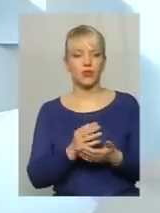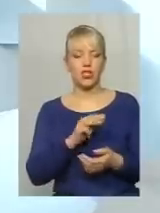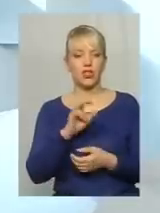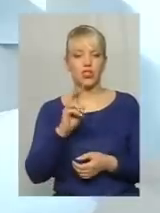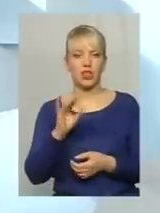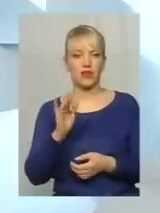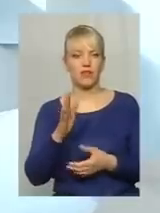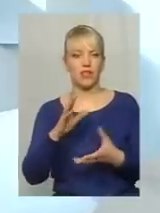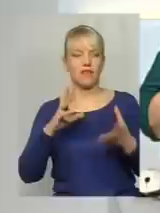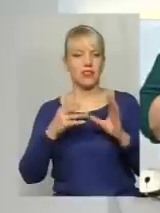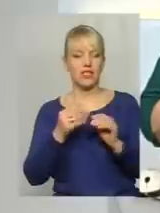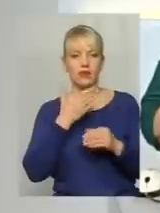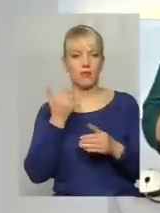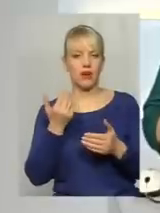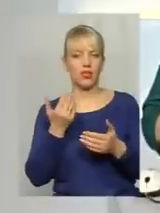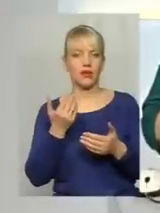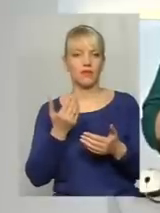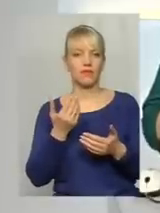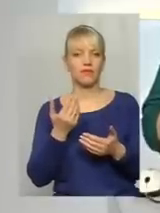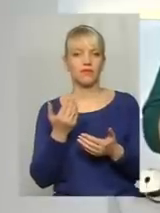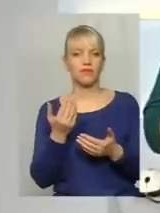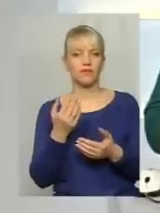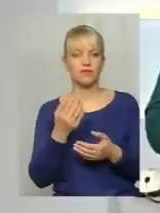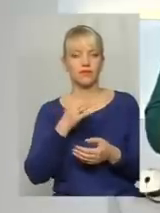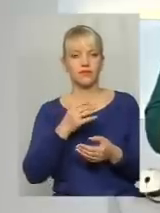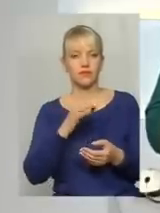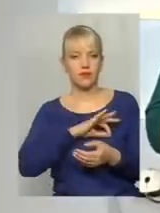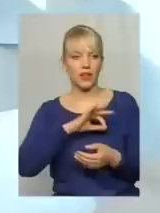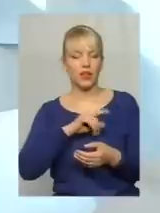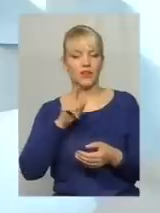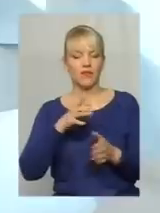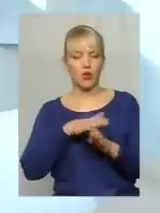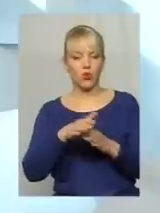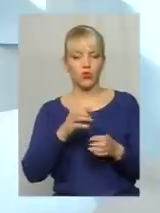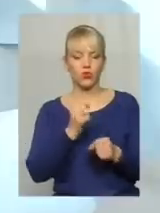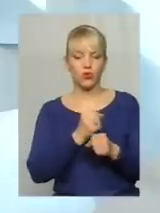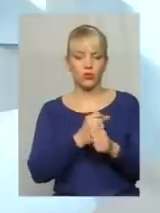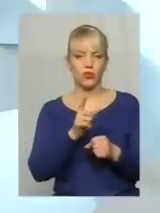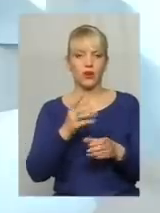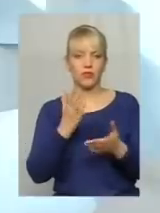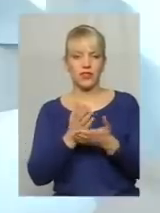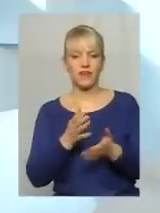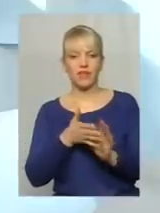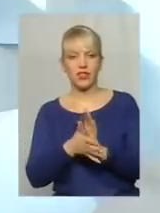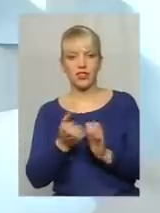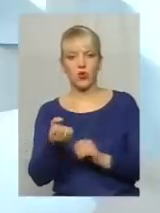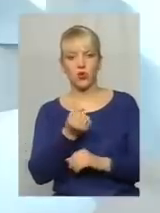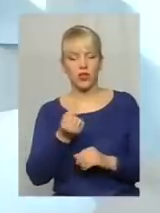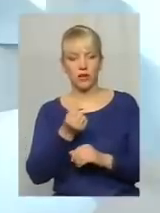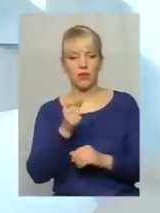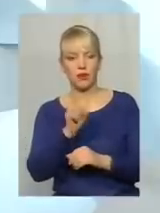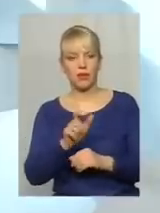немає прибутку взагалі. Тобто вони виконують роботу. Там є витрати на утримання персоналу, там є витрати на